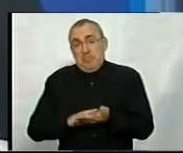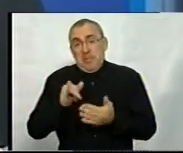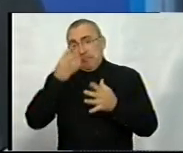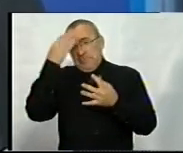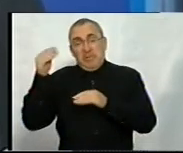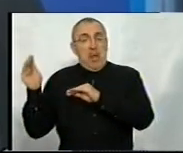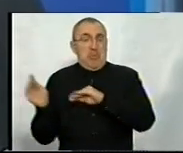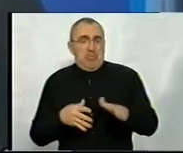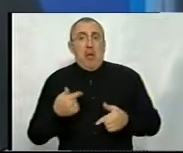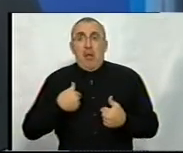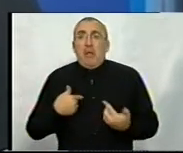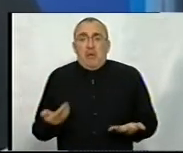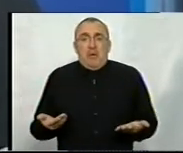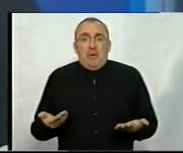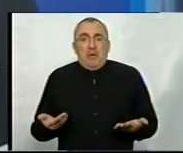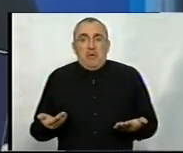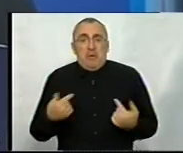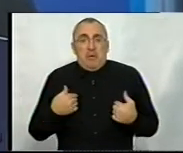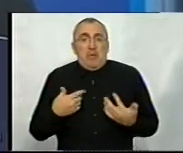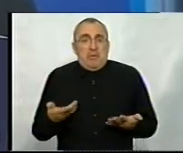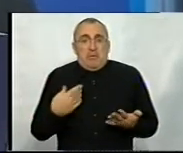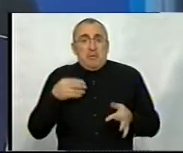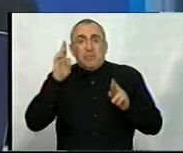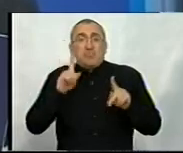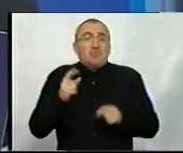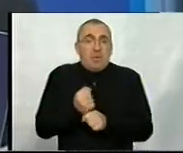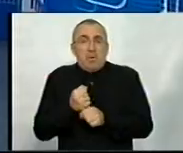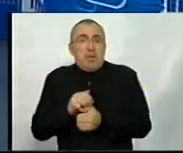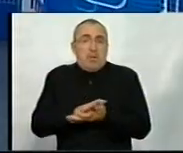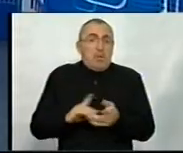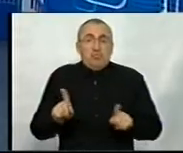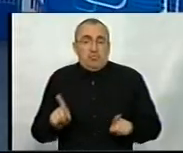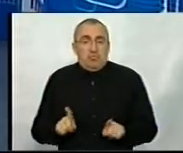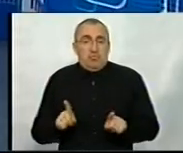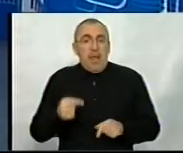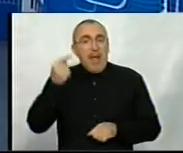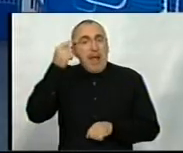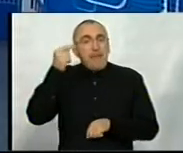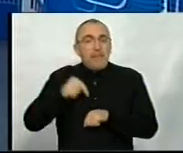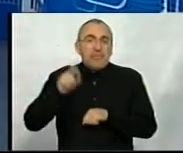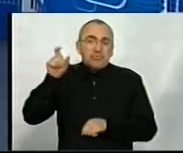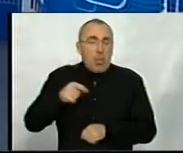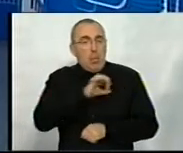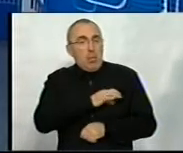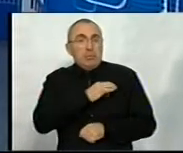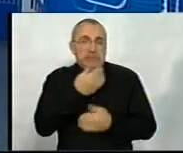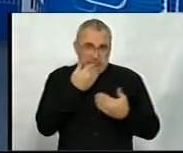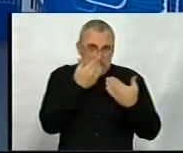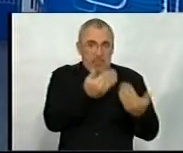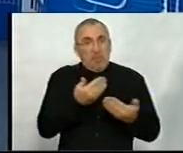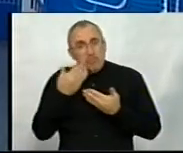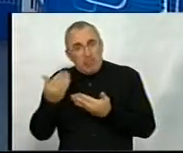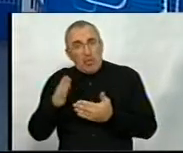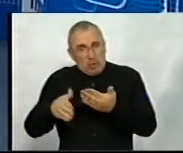забыли. А я что? А я, как бы, не знала даже, что делать дальше. А до психолога чи юриста ви зверталися за